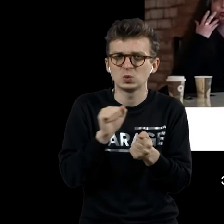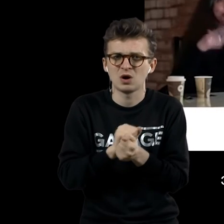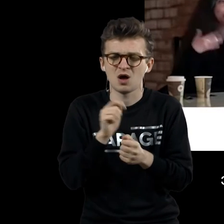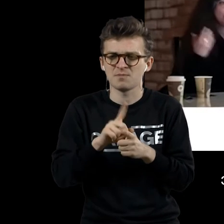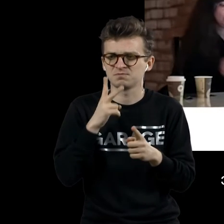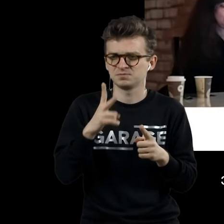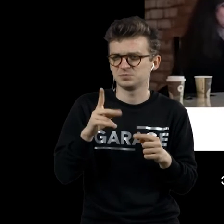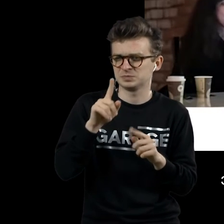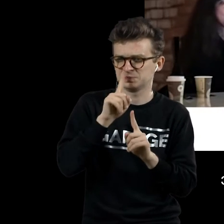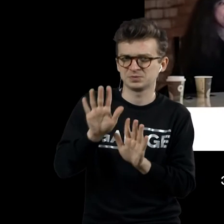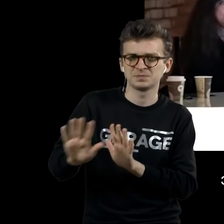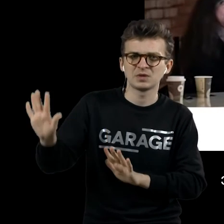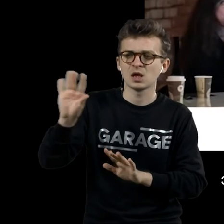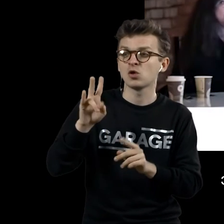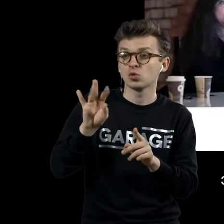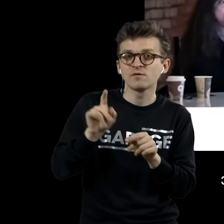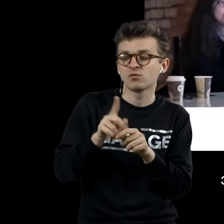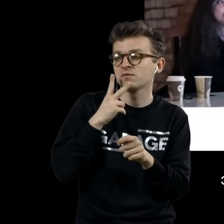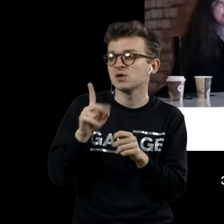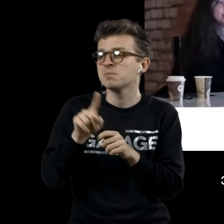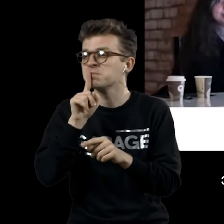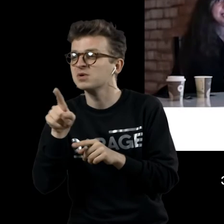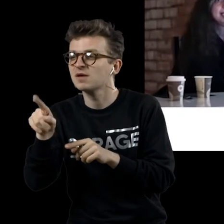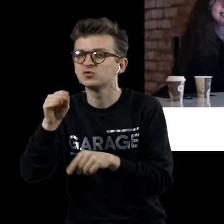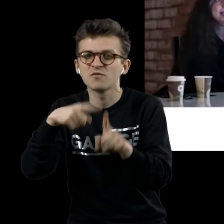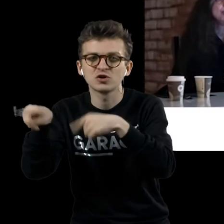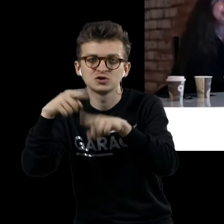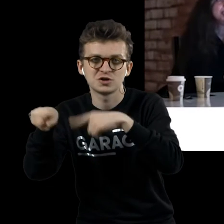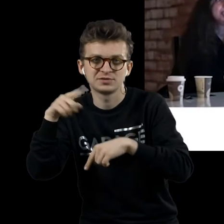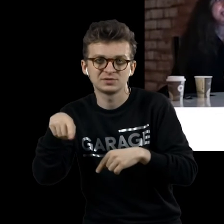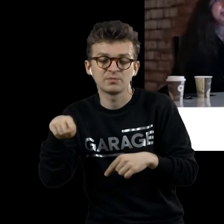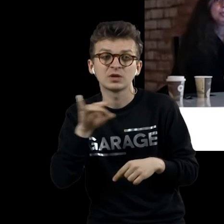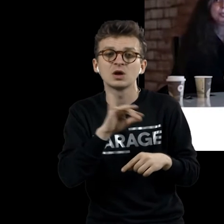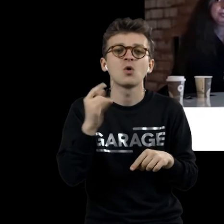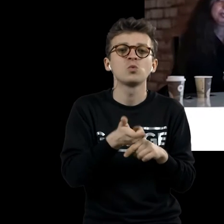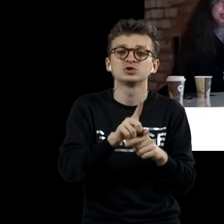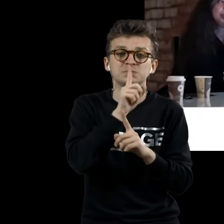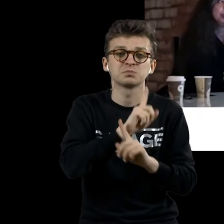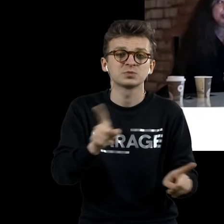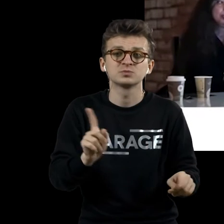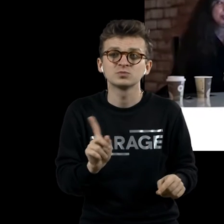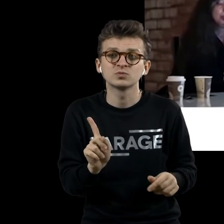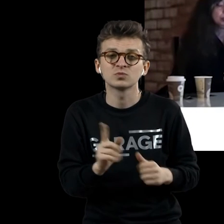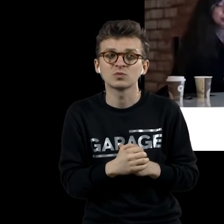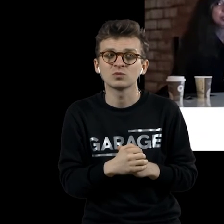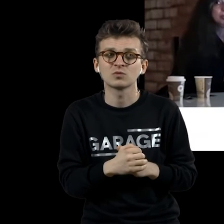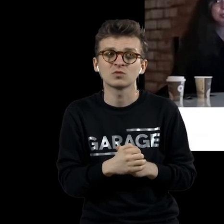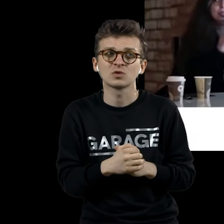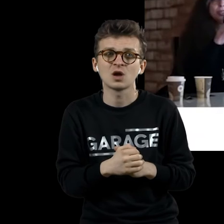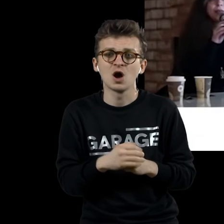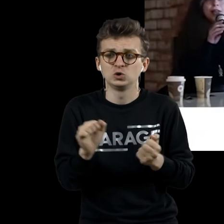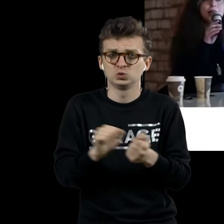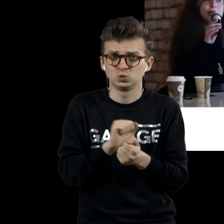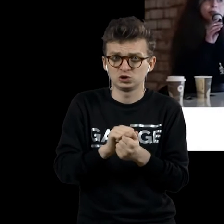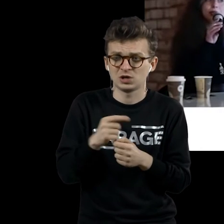предмет, который его завораживает, опять-таки, тем, что там все вращается. И очень странный способ насчет сушилки для